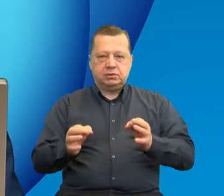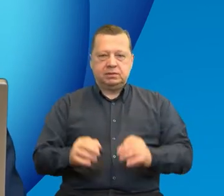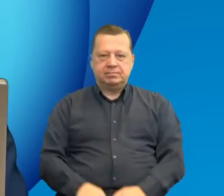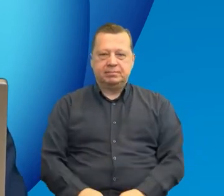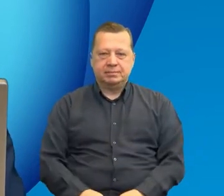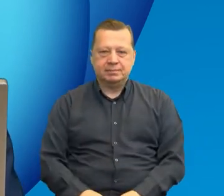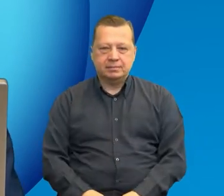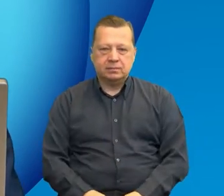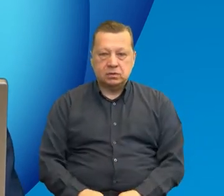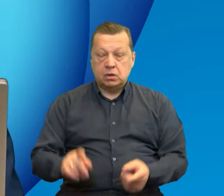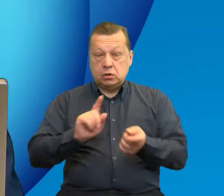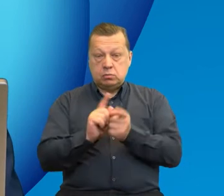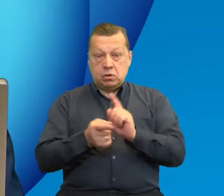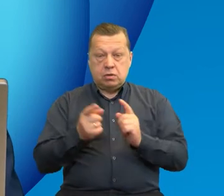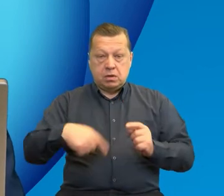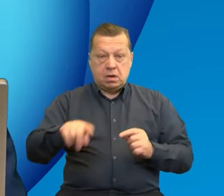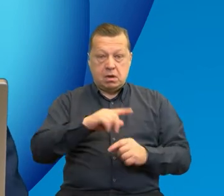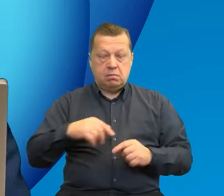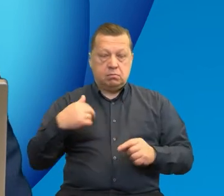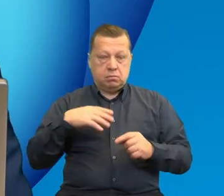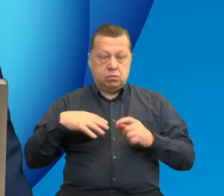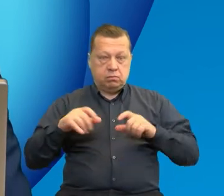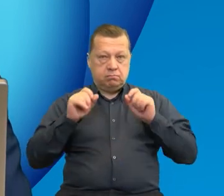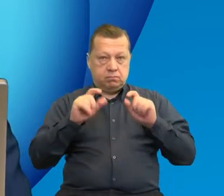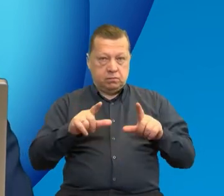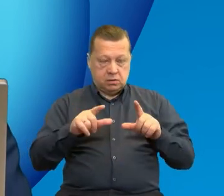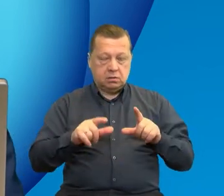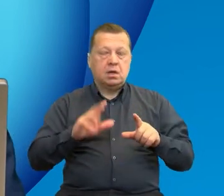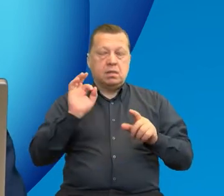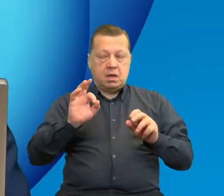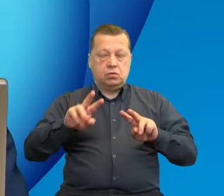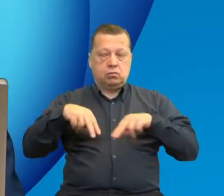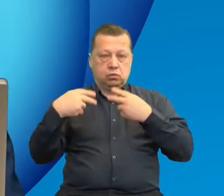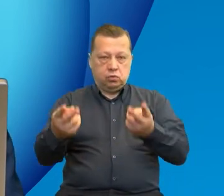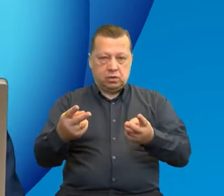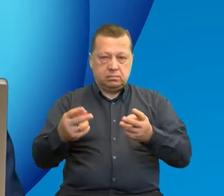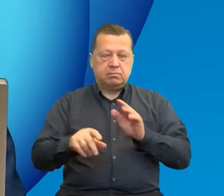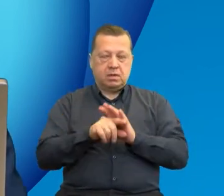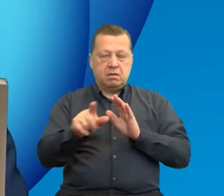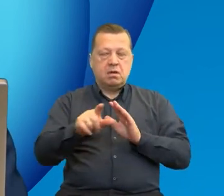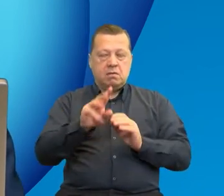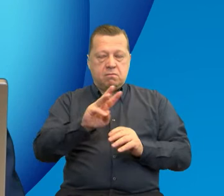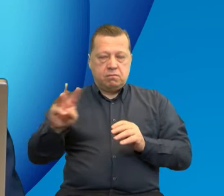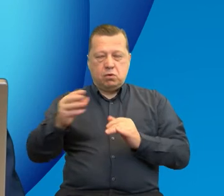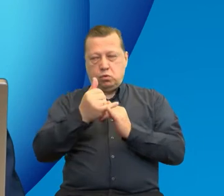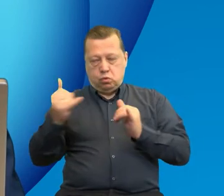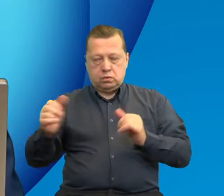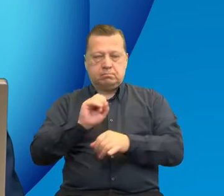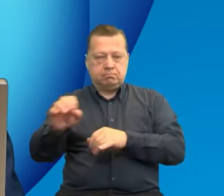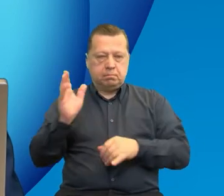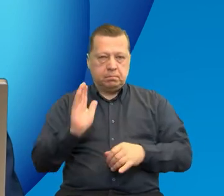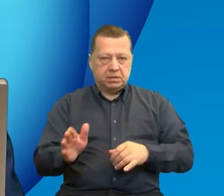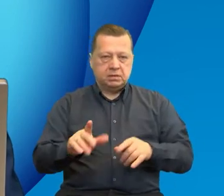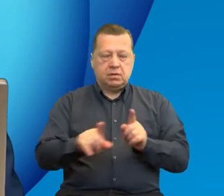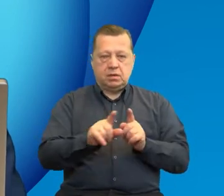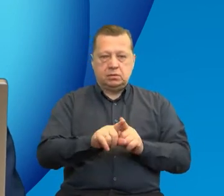wydarzenia. Spotkanie nagrywamy, więc wkrótce udostępnimy je również na wspomnianych stronach. Również przez cały czas